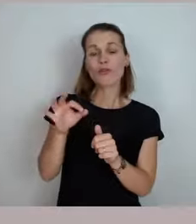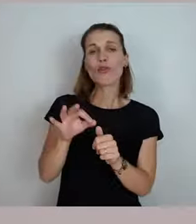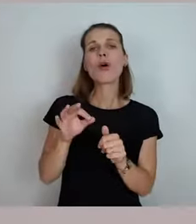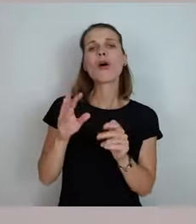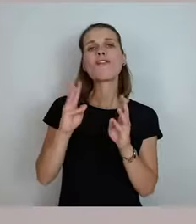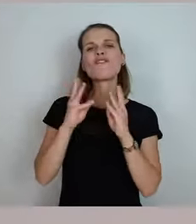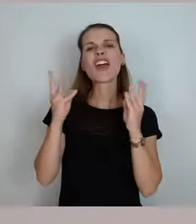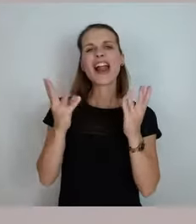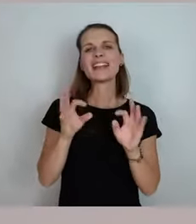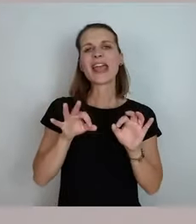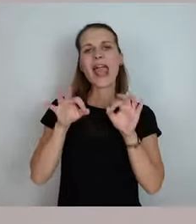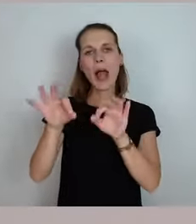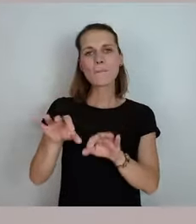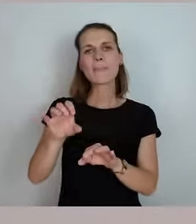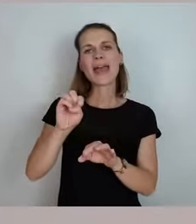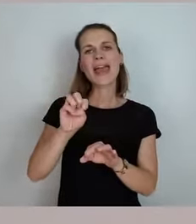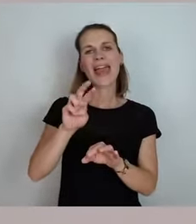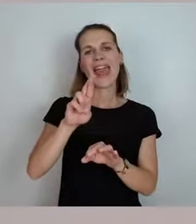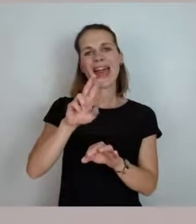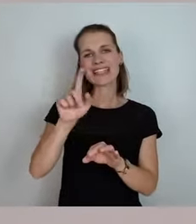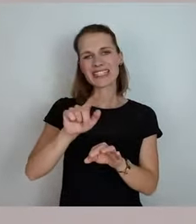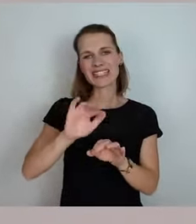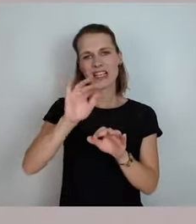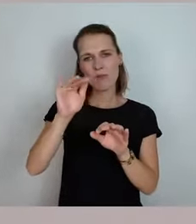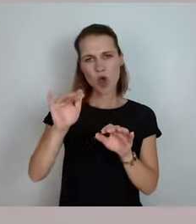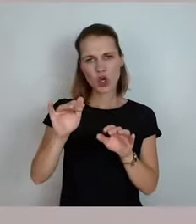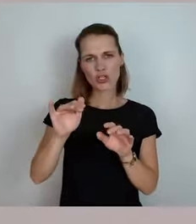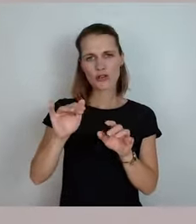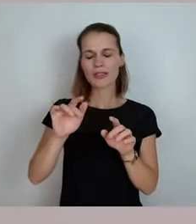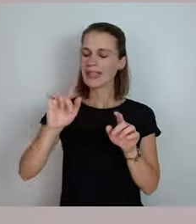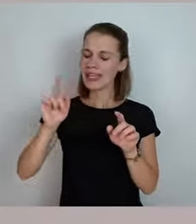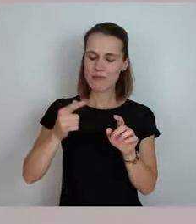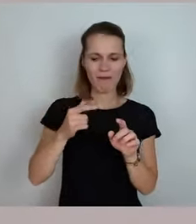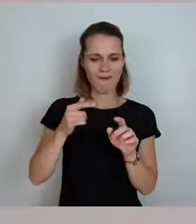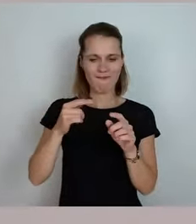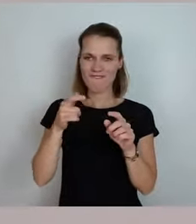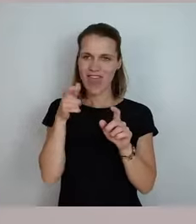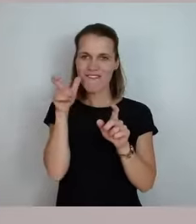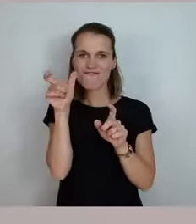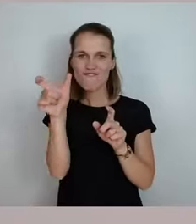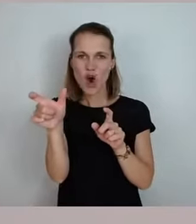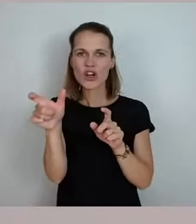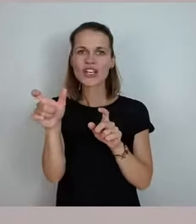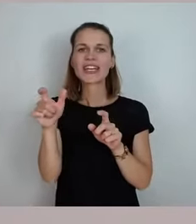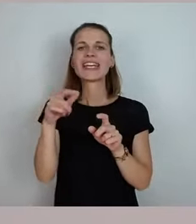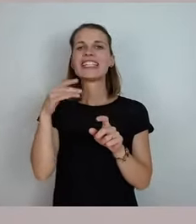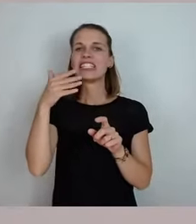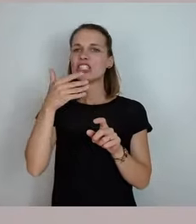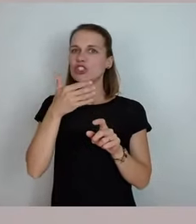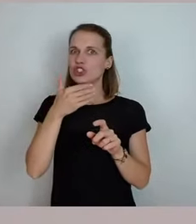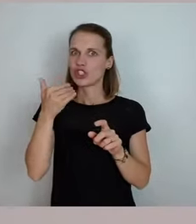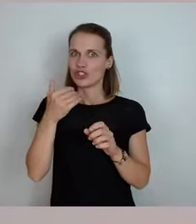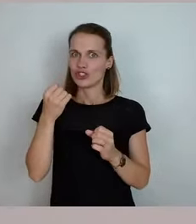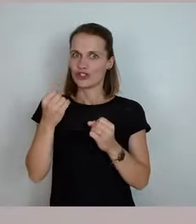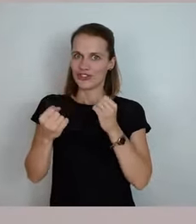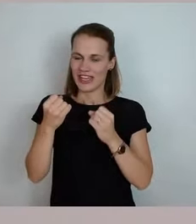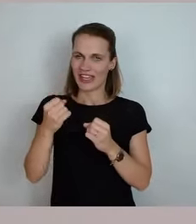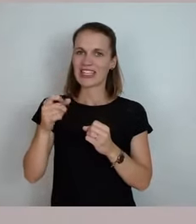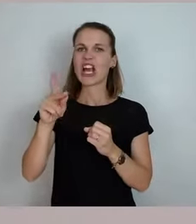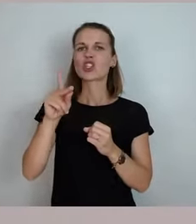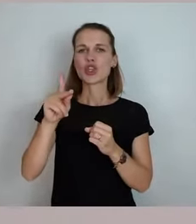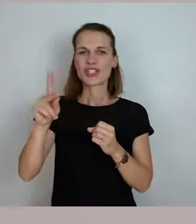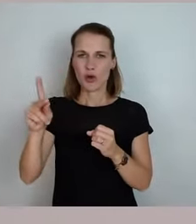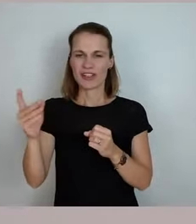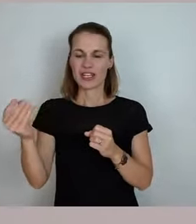Erzgebirge, Kroschenehori, Entschuldigung, mein Tschechisch. Und dann hat der Jörg